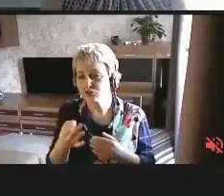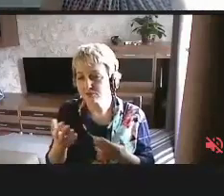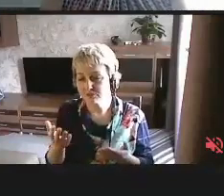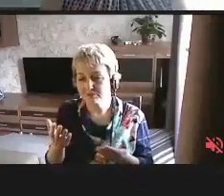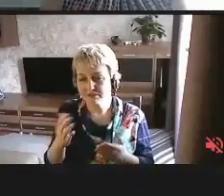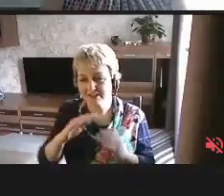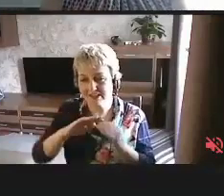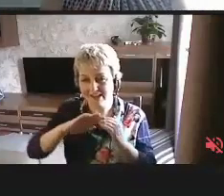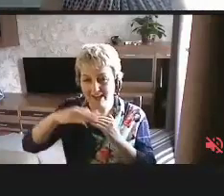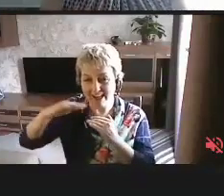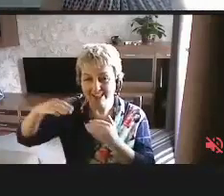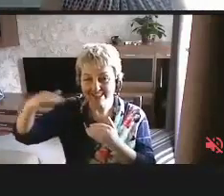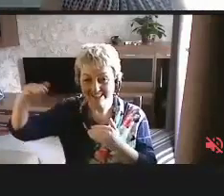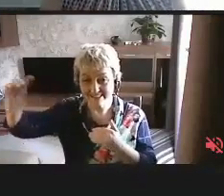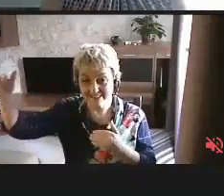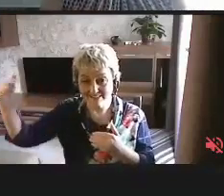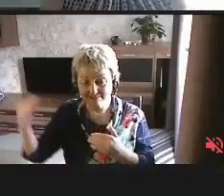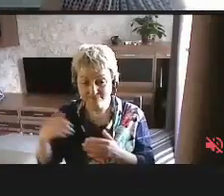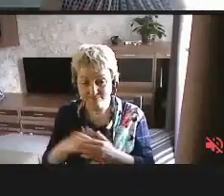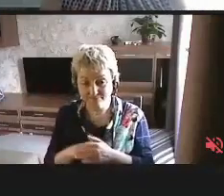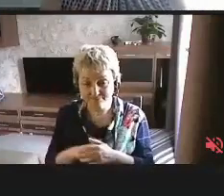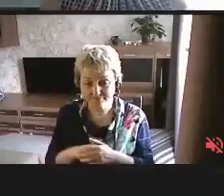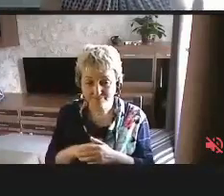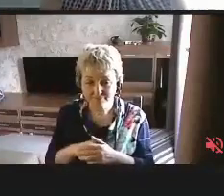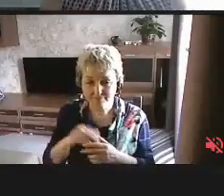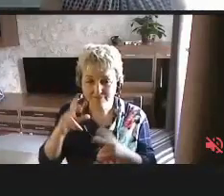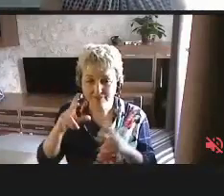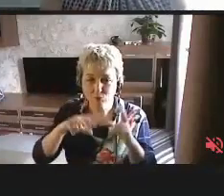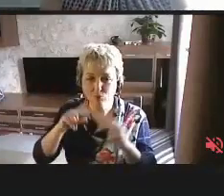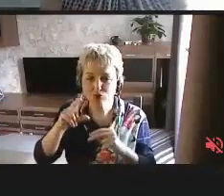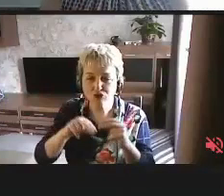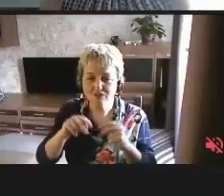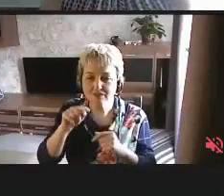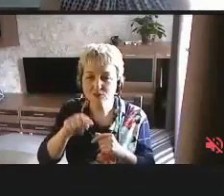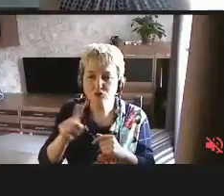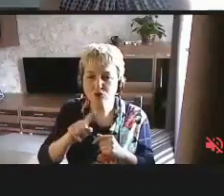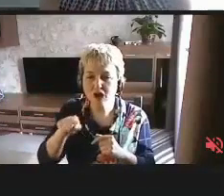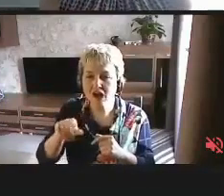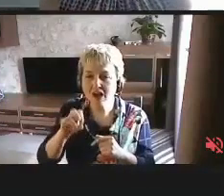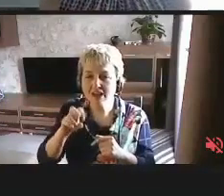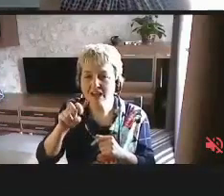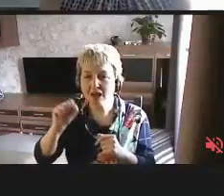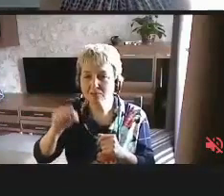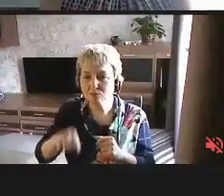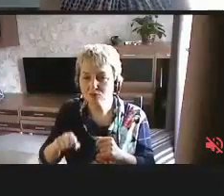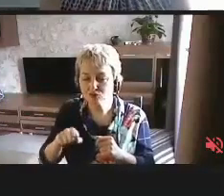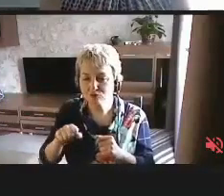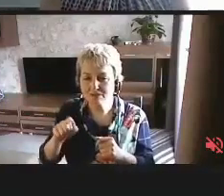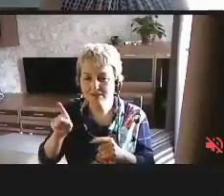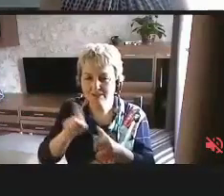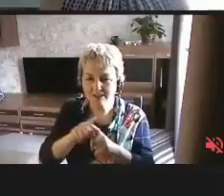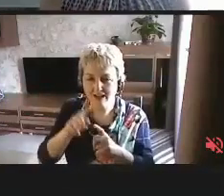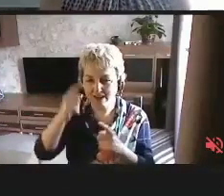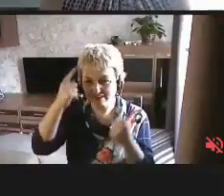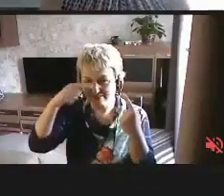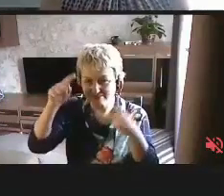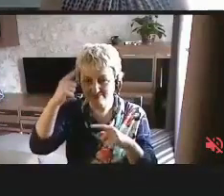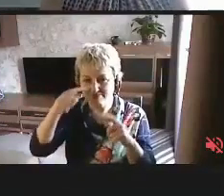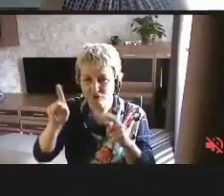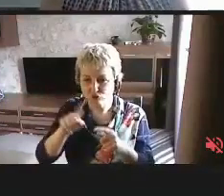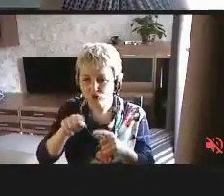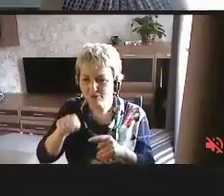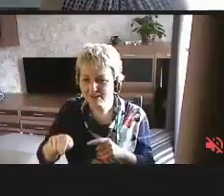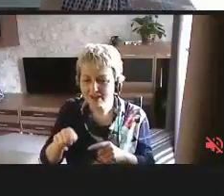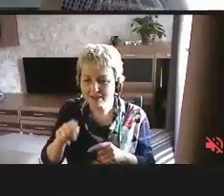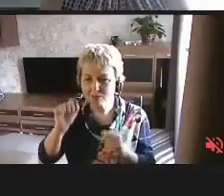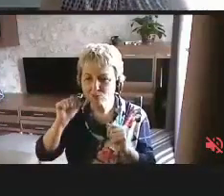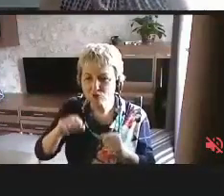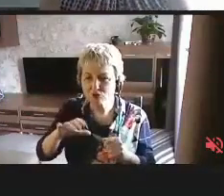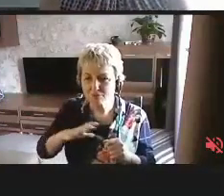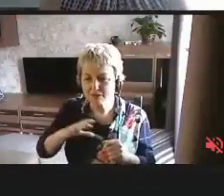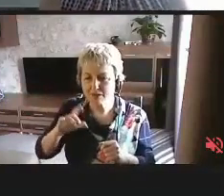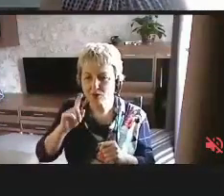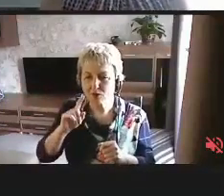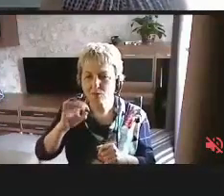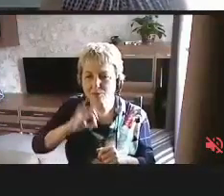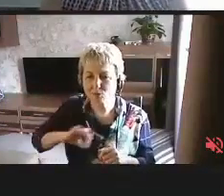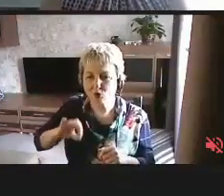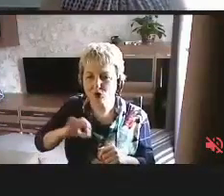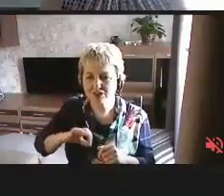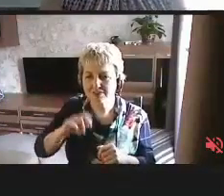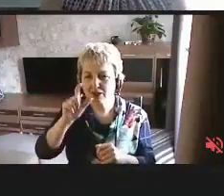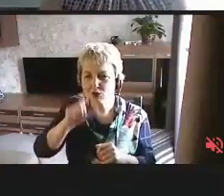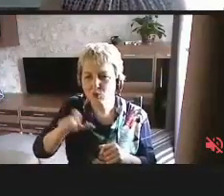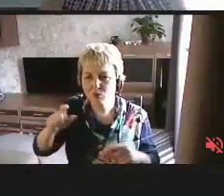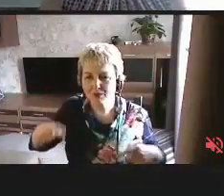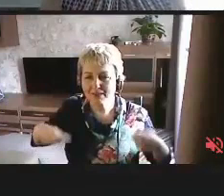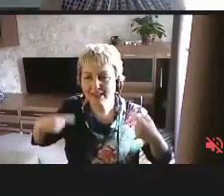лестницы учитывалось то, что она может быть так сдизайнирована, чтобы ей можно было пользоваться и людям на